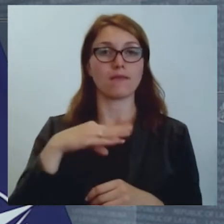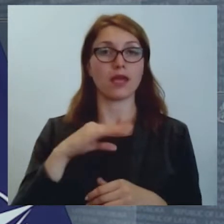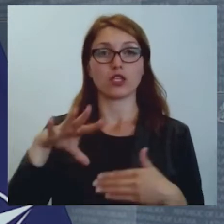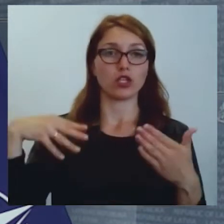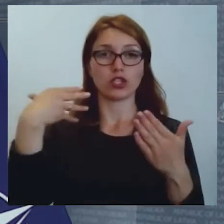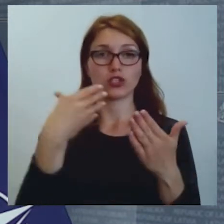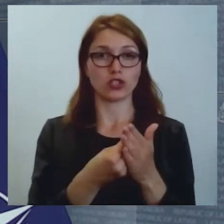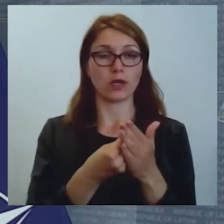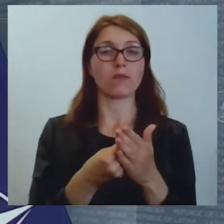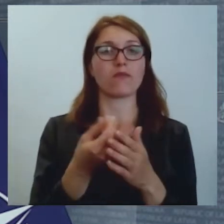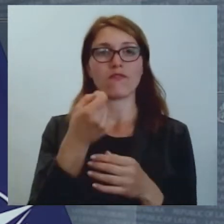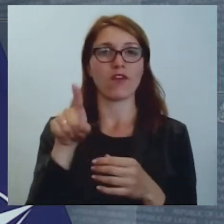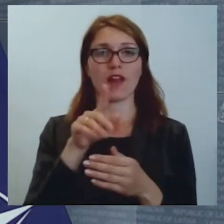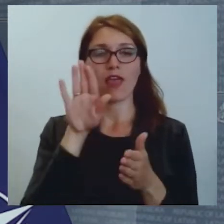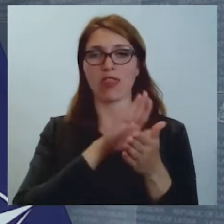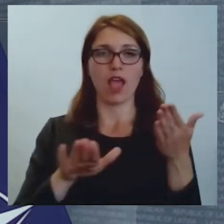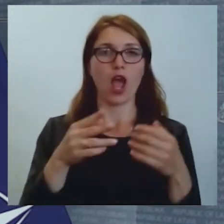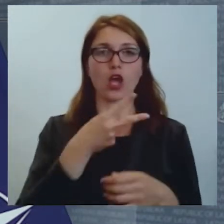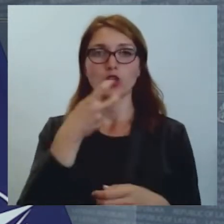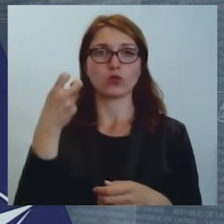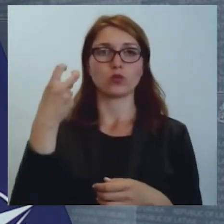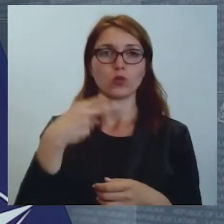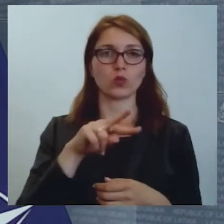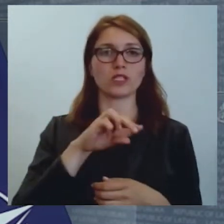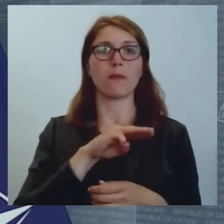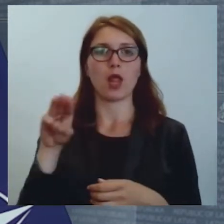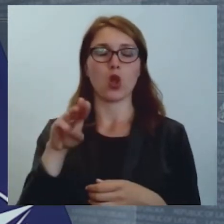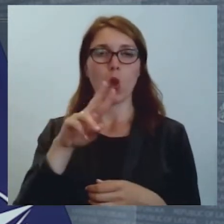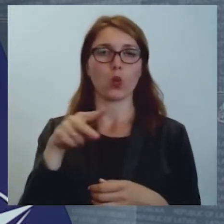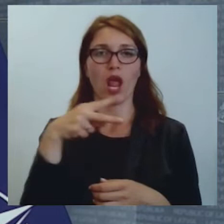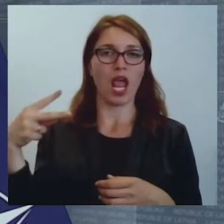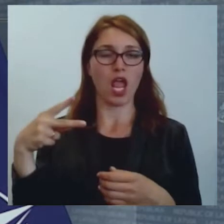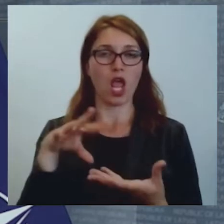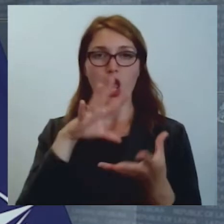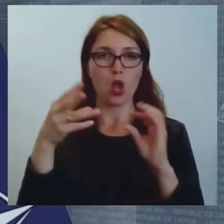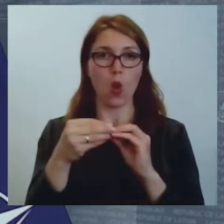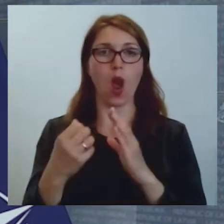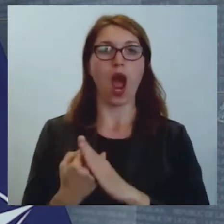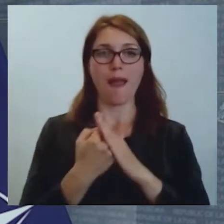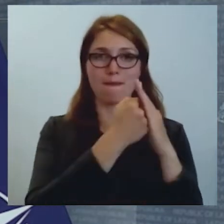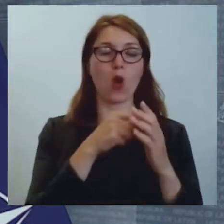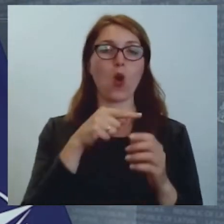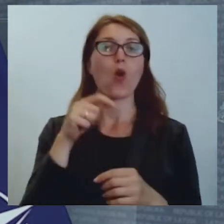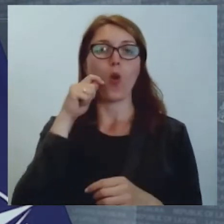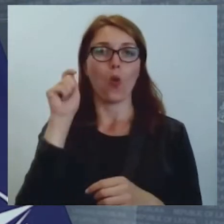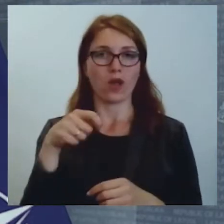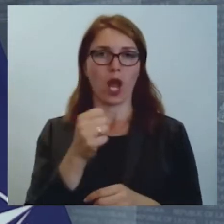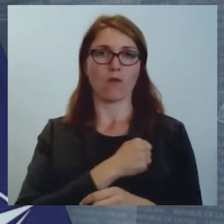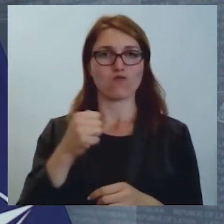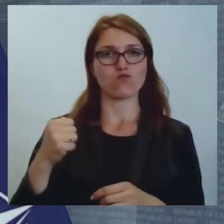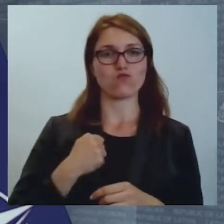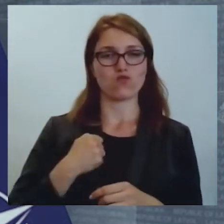šim vairāk nekā 220 miljonu eiro apjomā atbalstījuši Ukraiņas bruņotos spēkus.